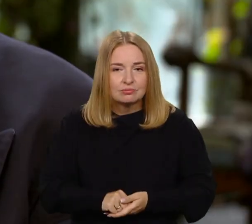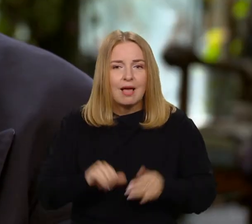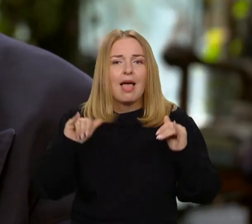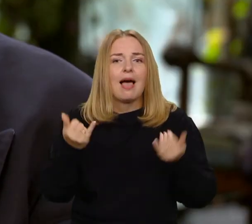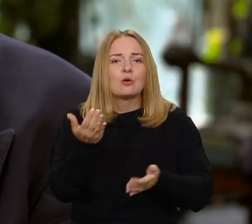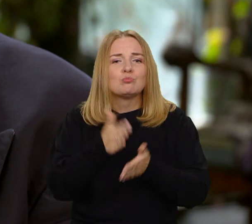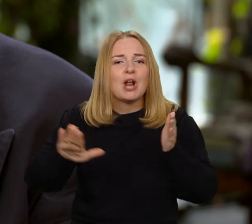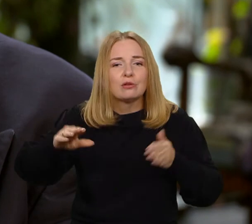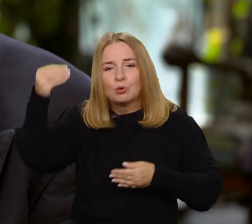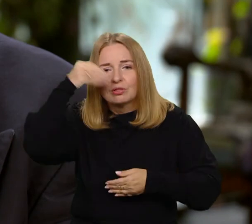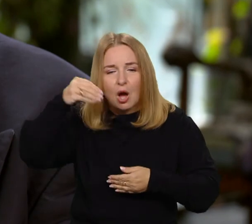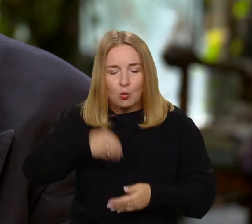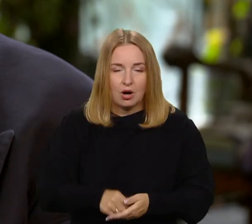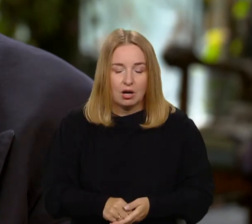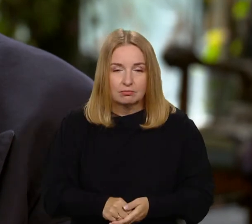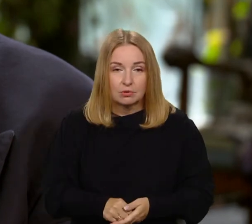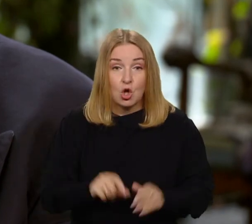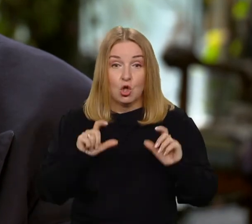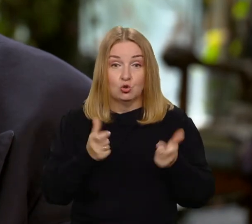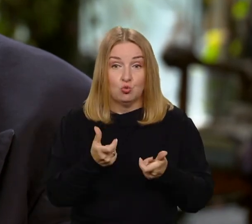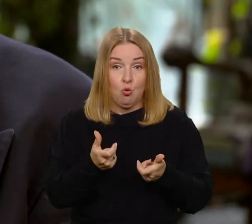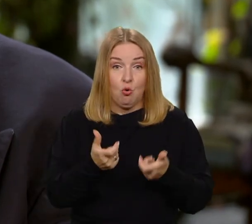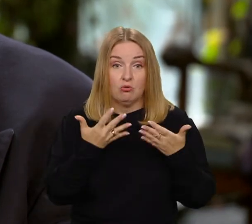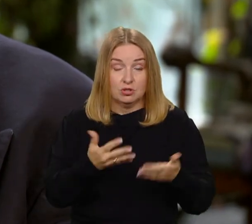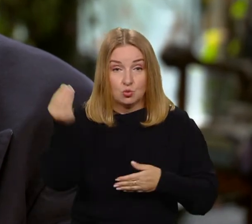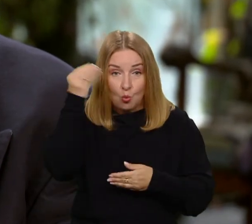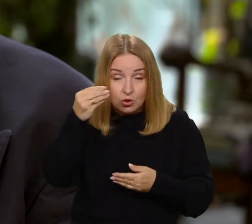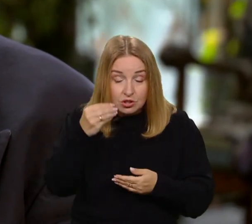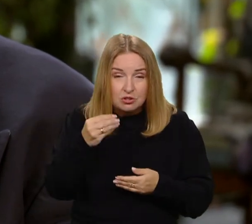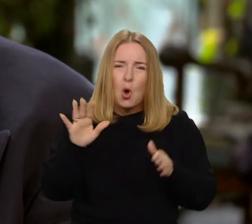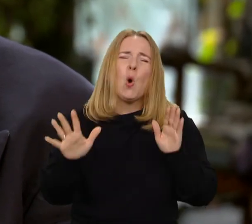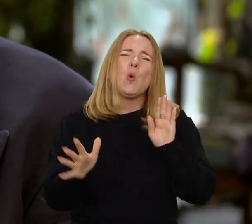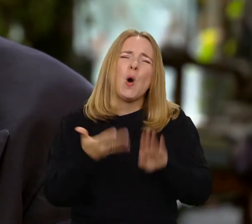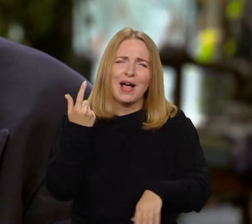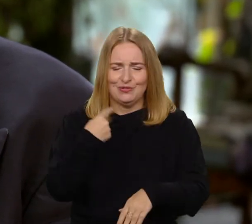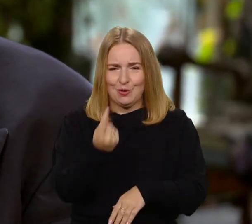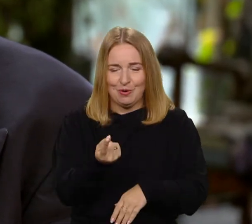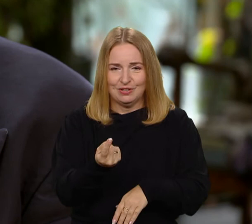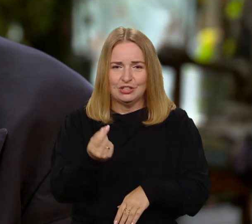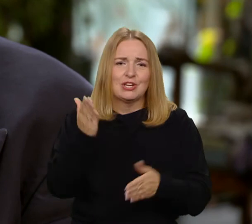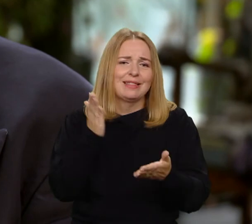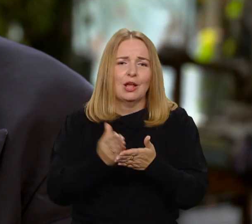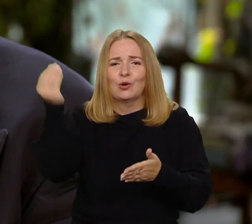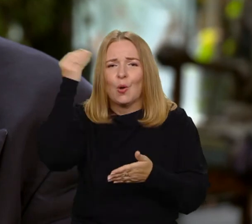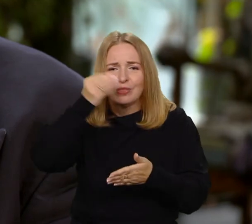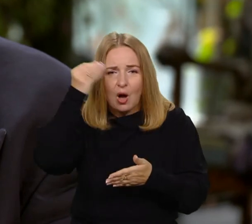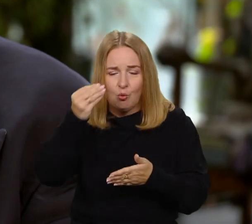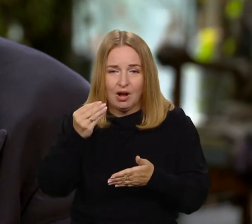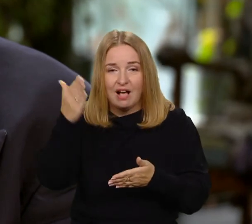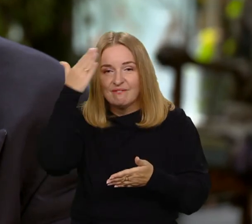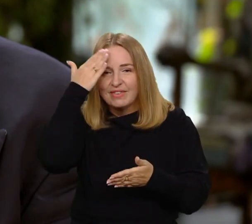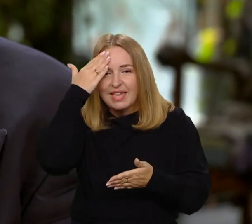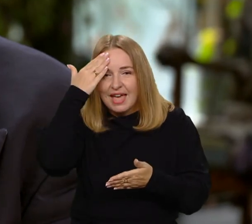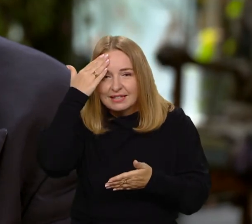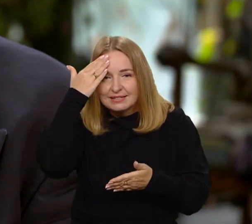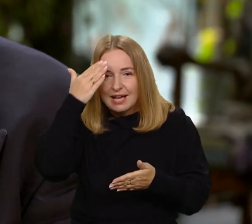to jest bardzo łatwo powiedzieć czego. Uczyć się uczenia. Bo wszystko to, co jest wiedzą na dzisiaj,